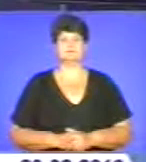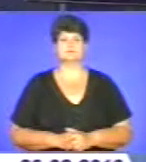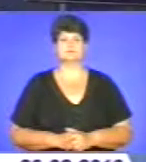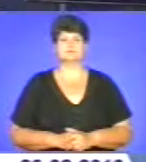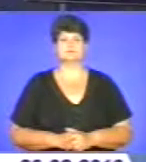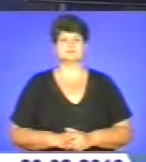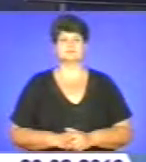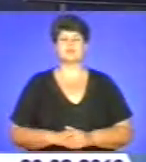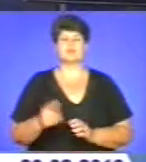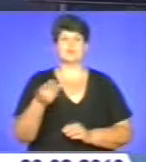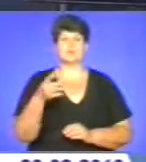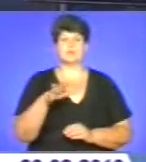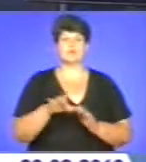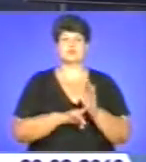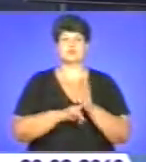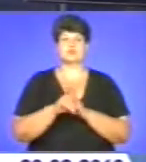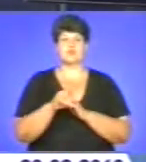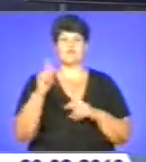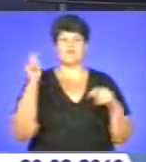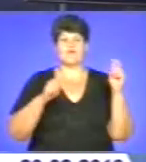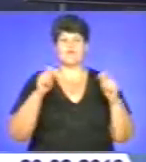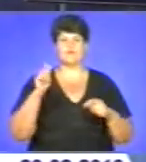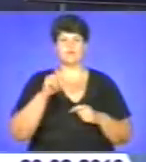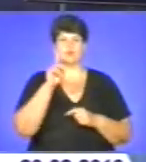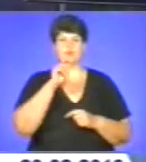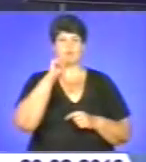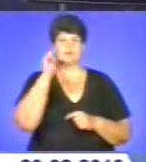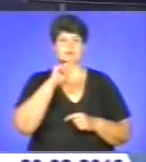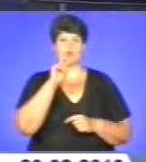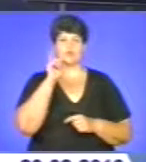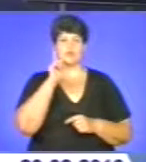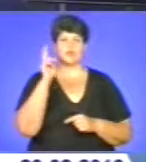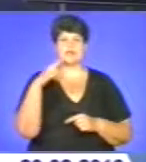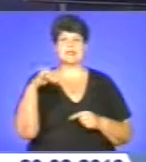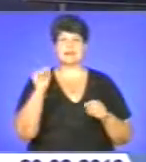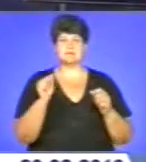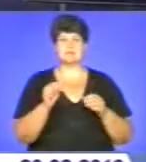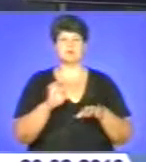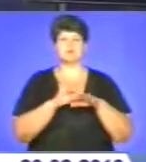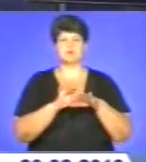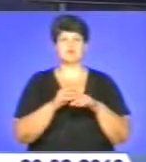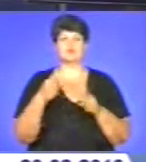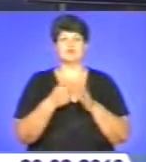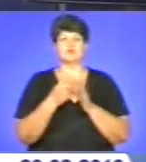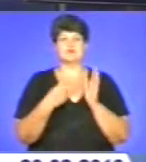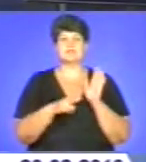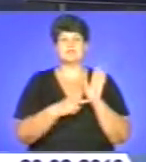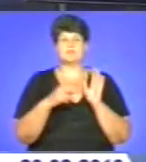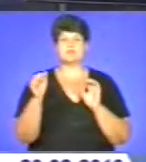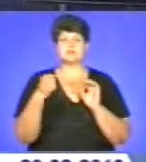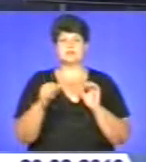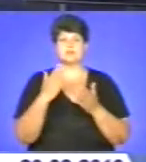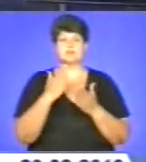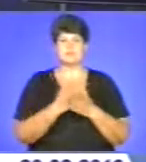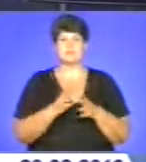У Тернополі розпочався форум Української молодіжної діаспори. Триватиме захід до 27 серпня. Він має